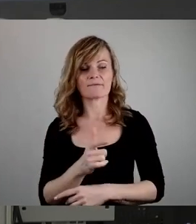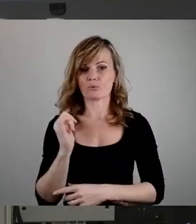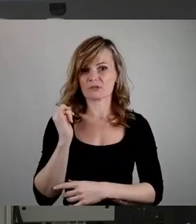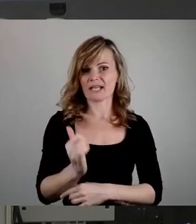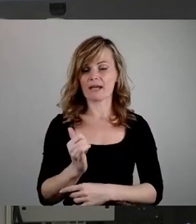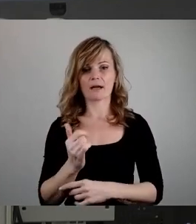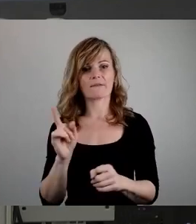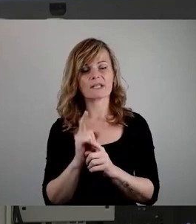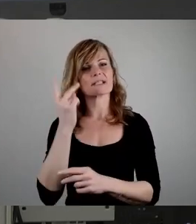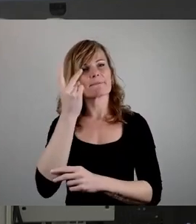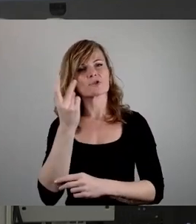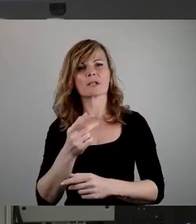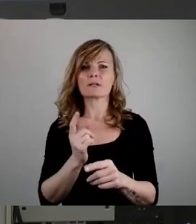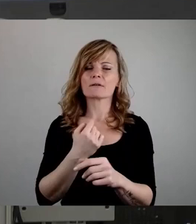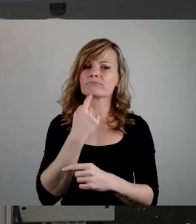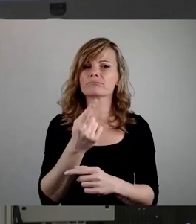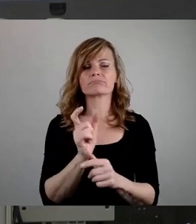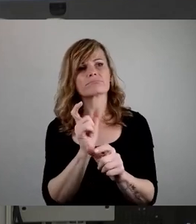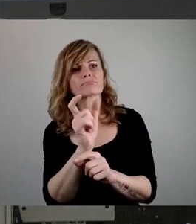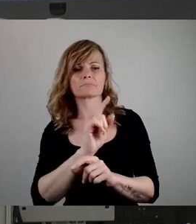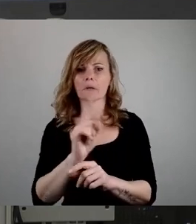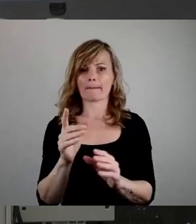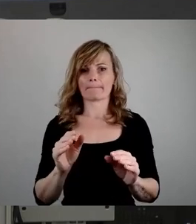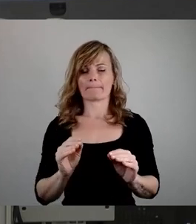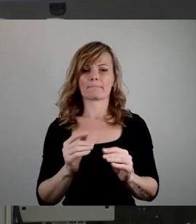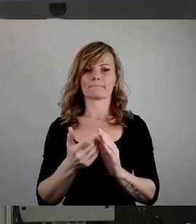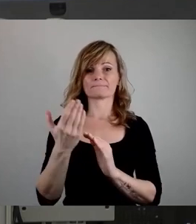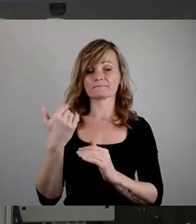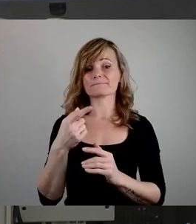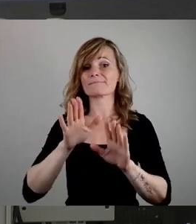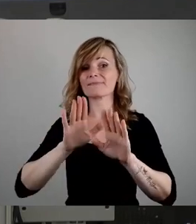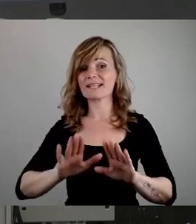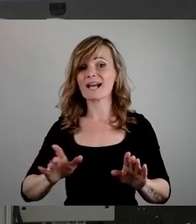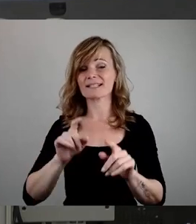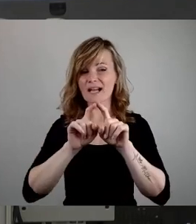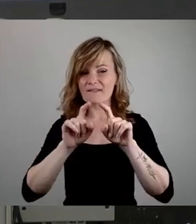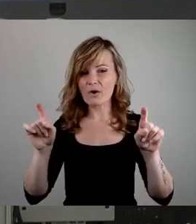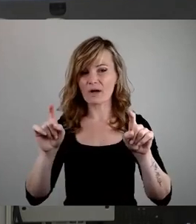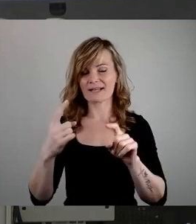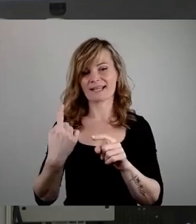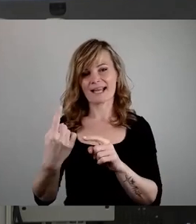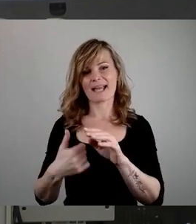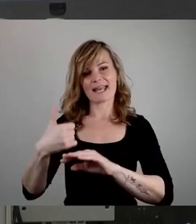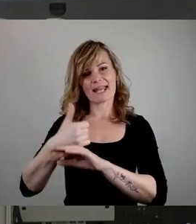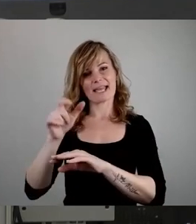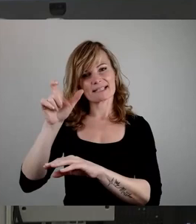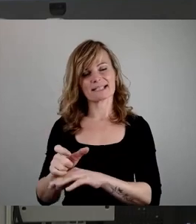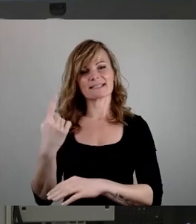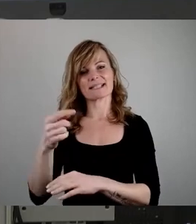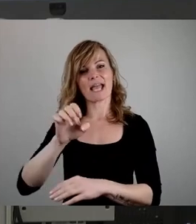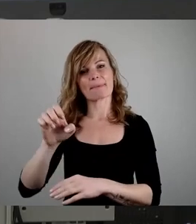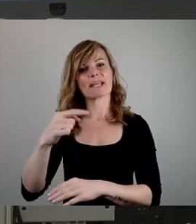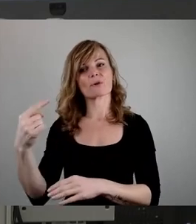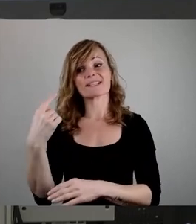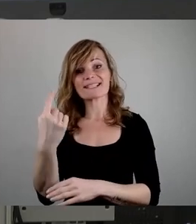Jüdinnen und Juden wie die ehemalige Leiterin der jüdischen Musik- und Theaterwochen hier in Dresden, Avery Gosfield, können alltägliche Beispiele erzählen,